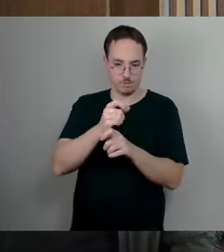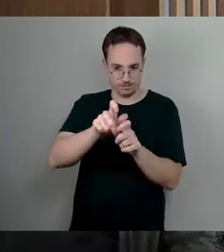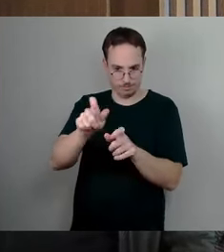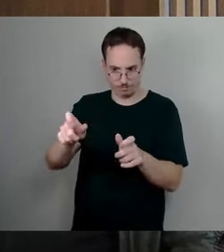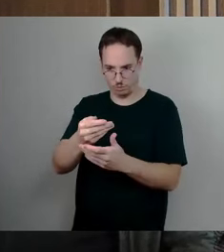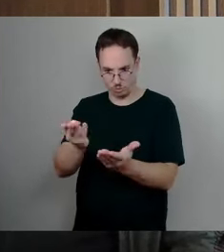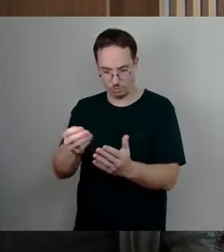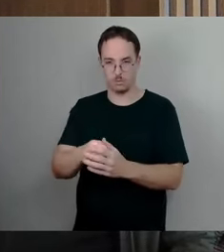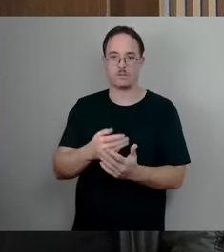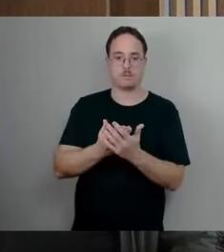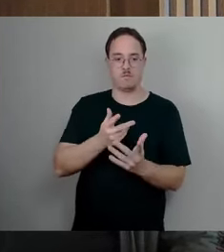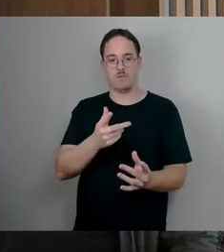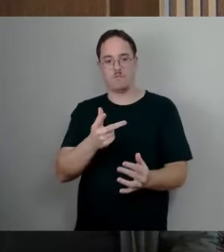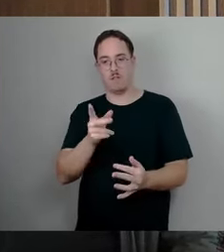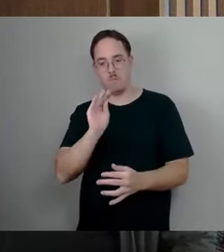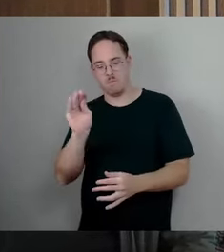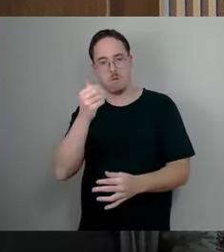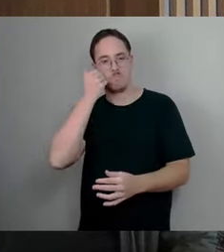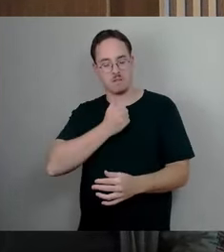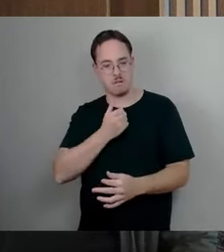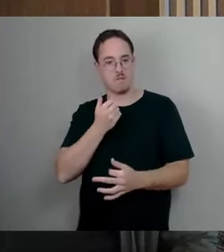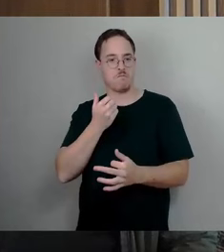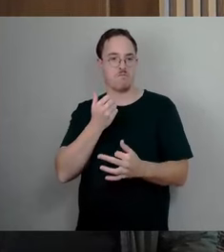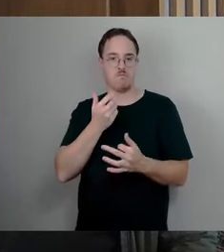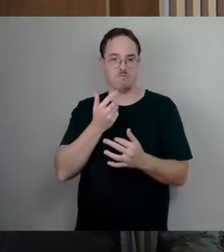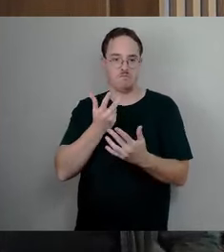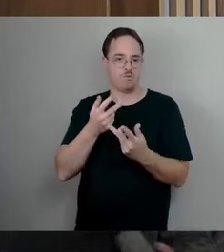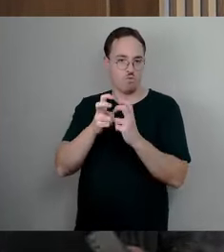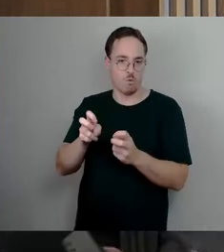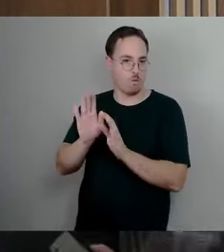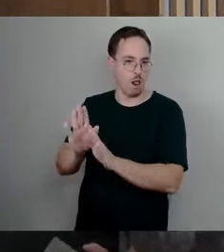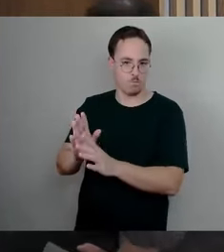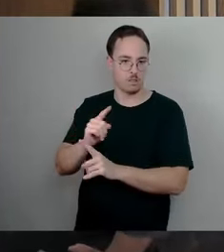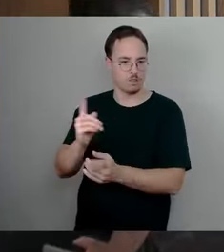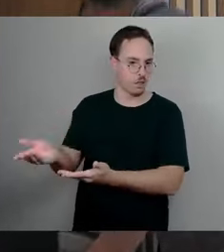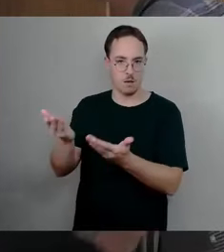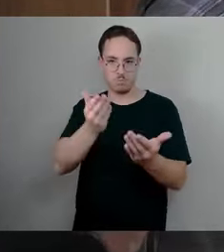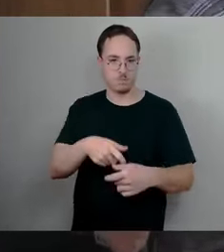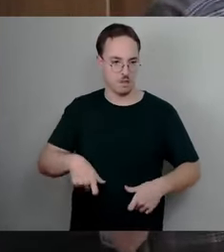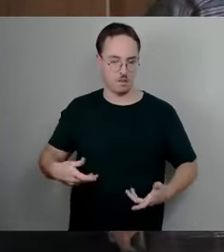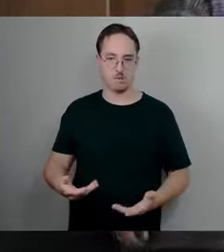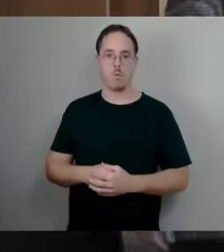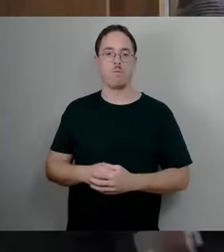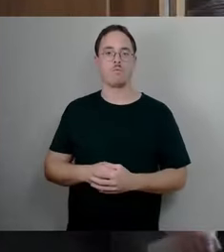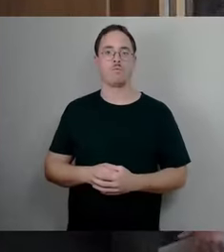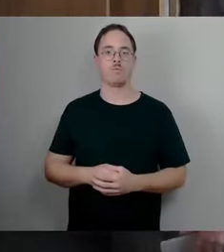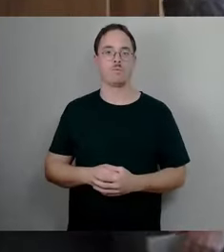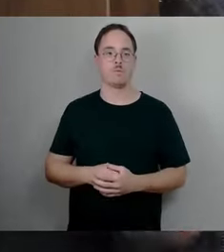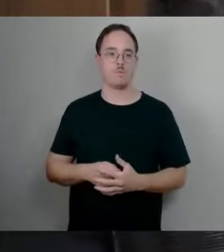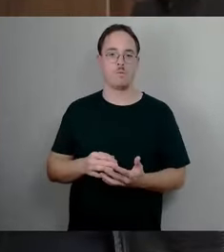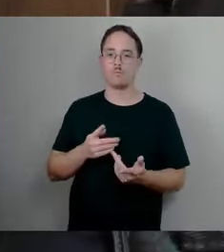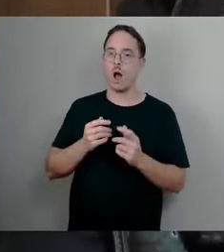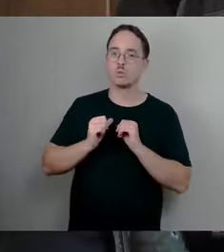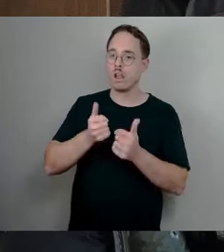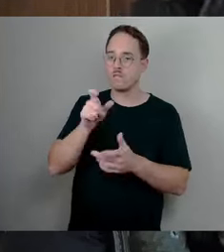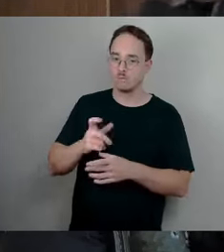verkürzt. Der Elternabend wurde abgesagt, Tage später waren nur noch 2 Fachkräfte für die Krippe da, die angekündigte Aushilfe kam nicht, noch